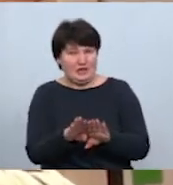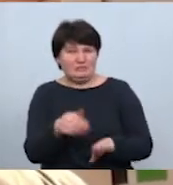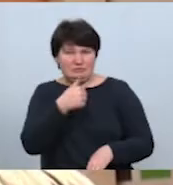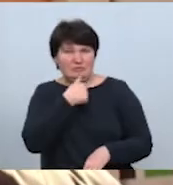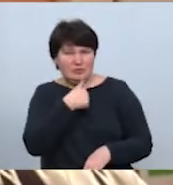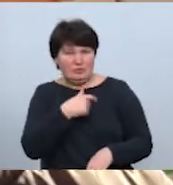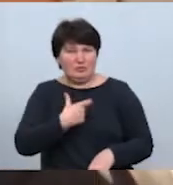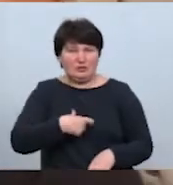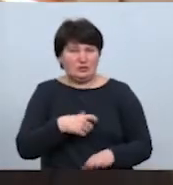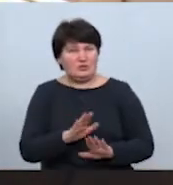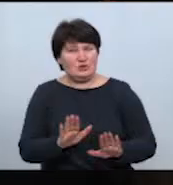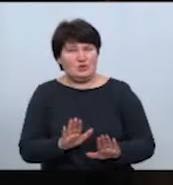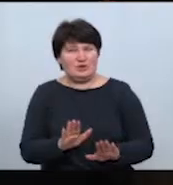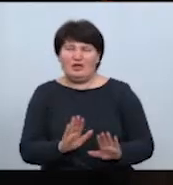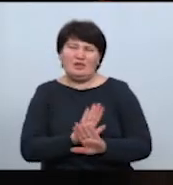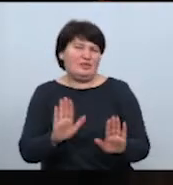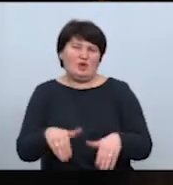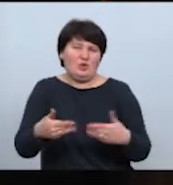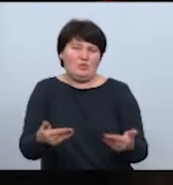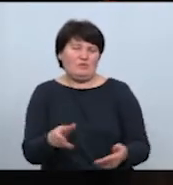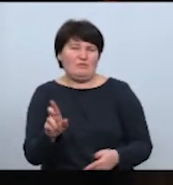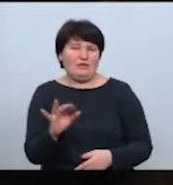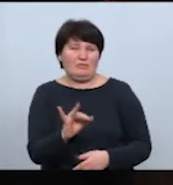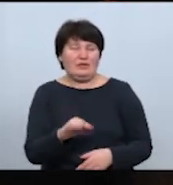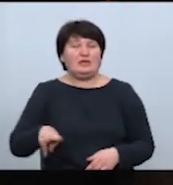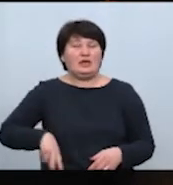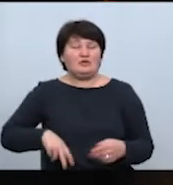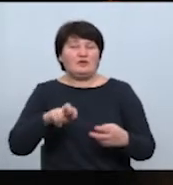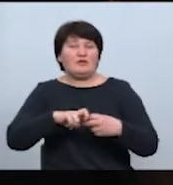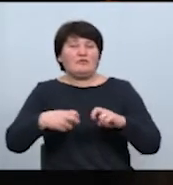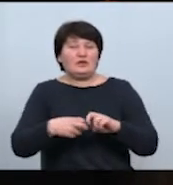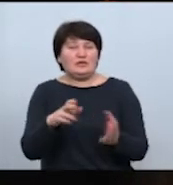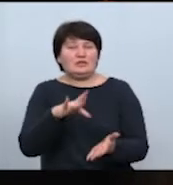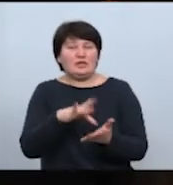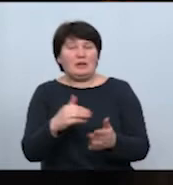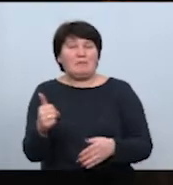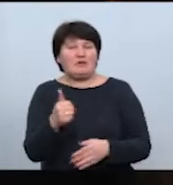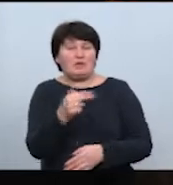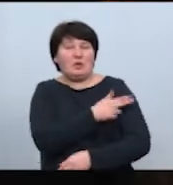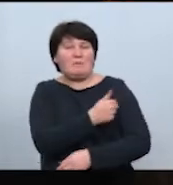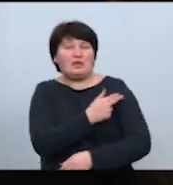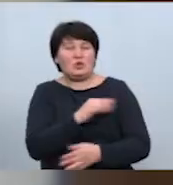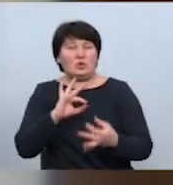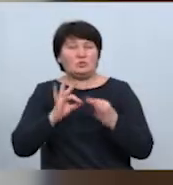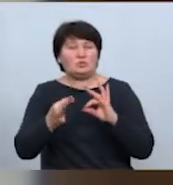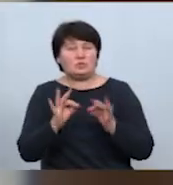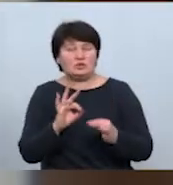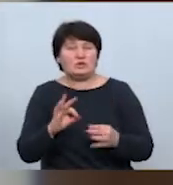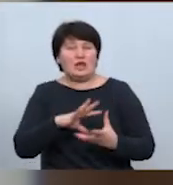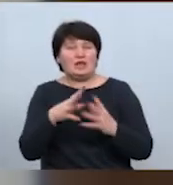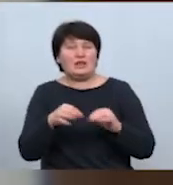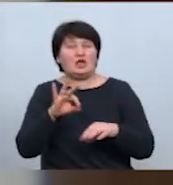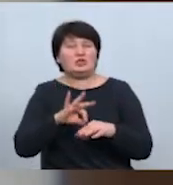випробували, правда? не рекомендував би. Директорка Івано-Франківського центру первинної медичної і консультативно-діагностичної